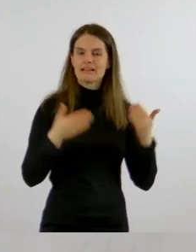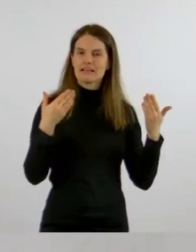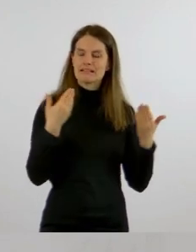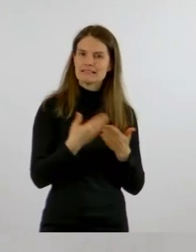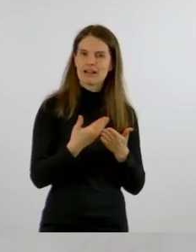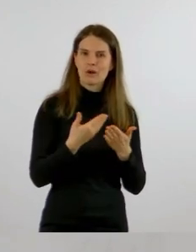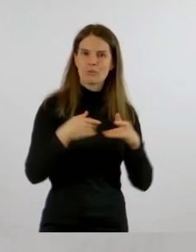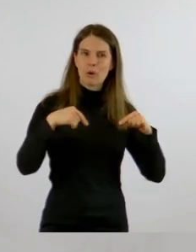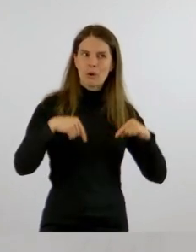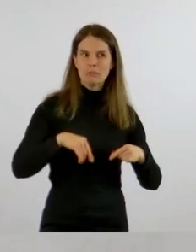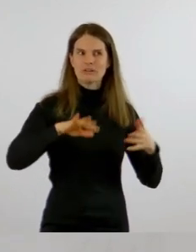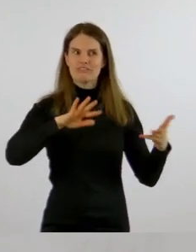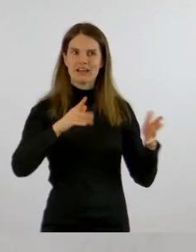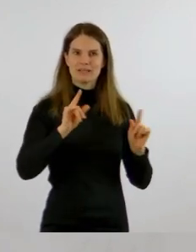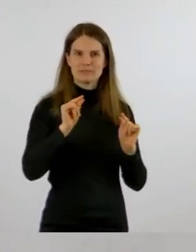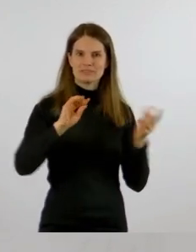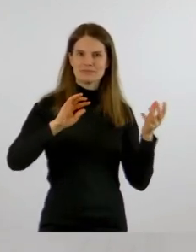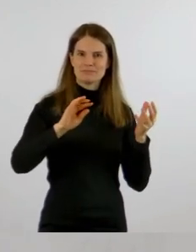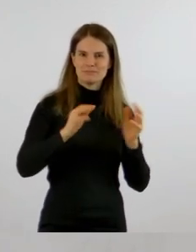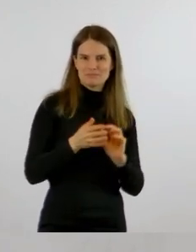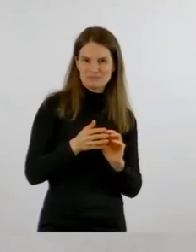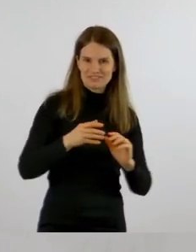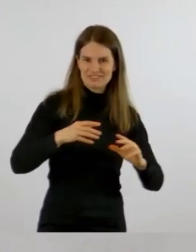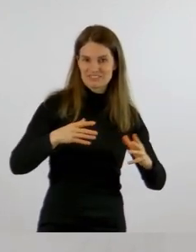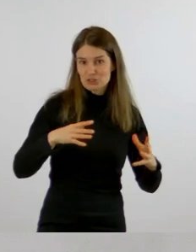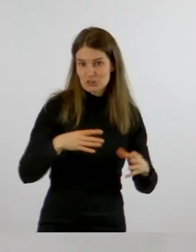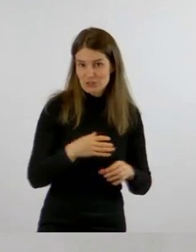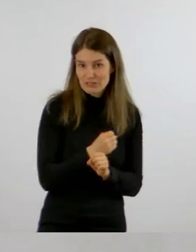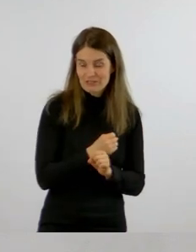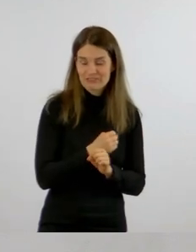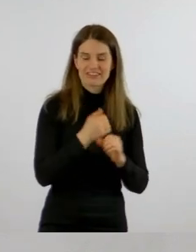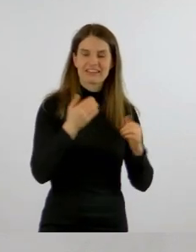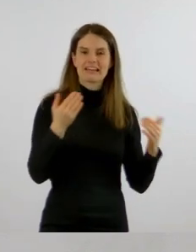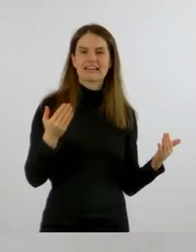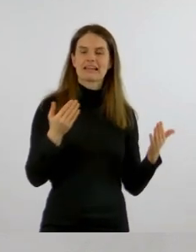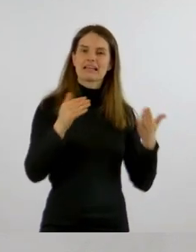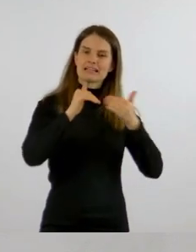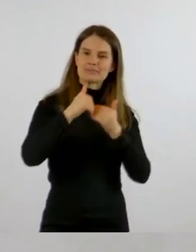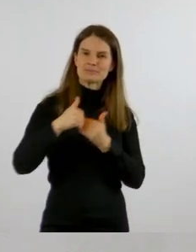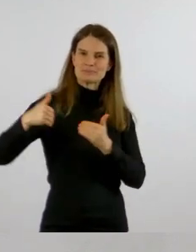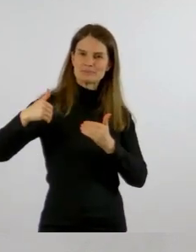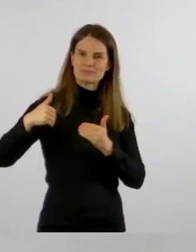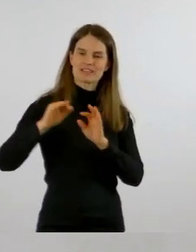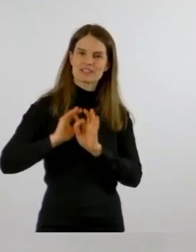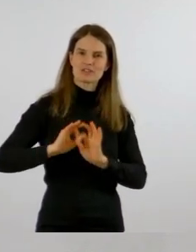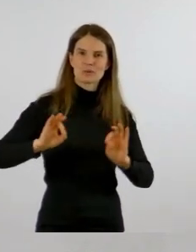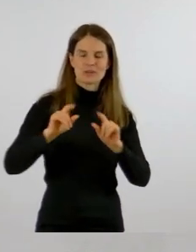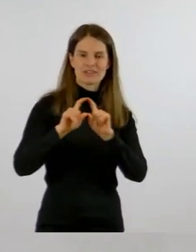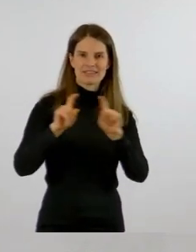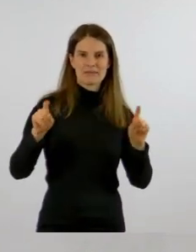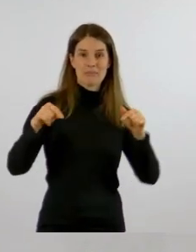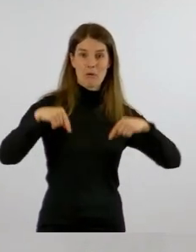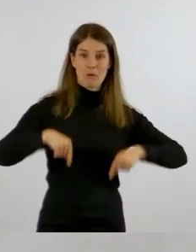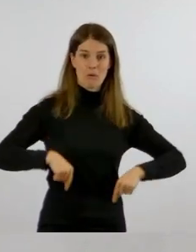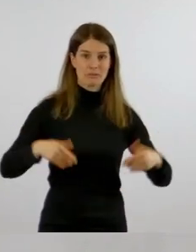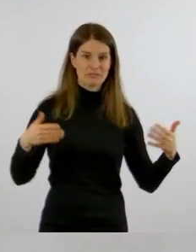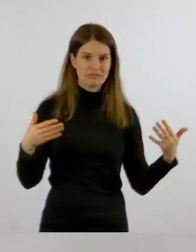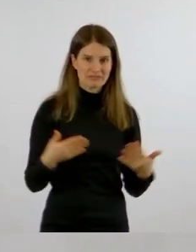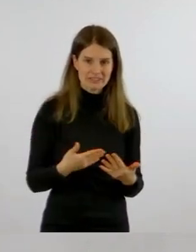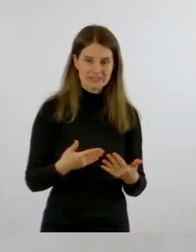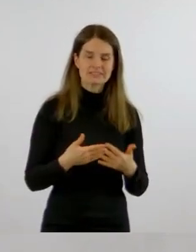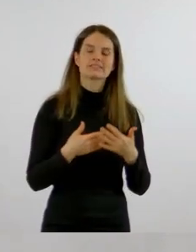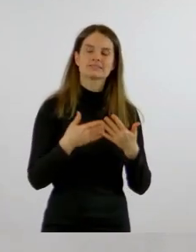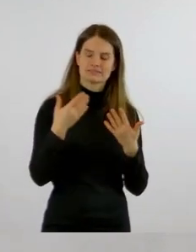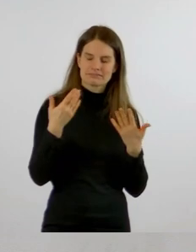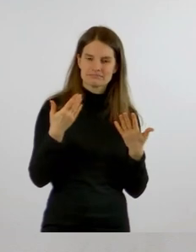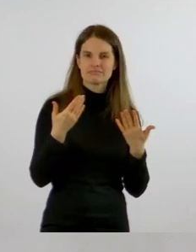kürzer und knapper zu machen. Und als Sonderthema möchte ich heute ganz kurz über die Fragen reden, welche Regeln gelten